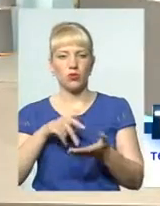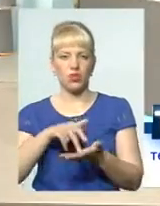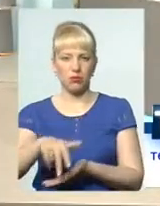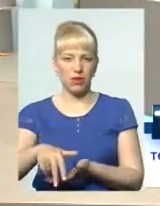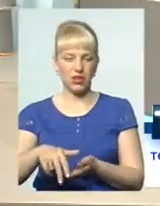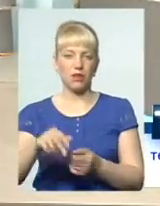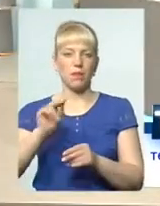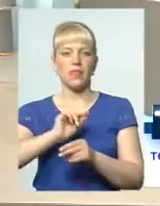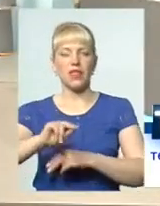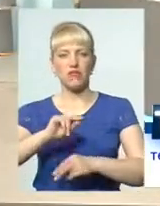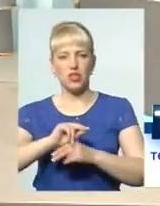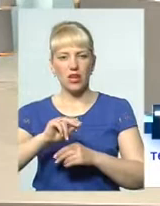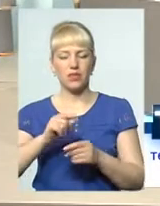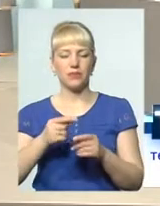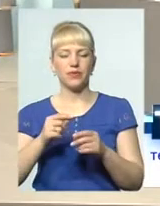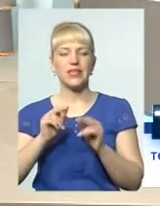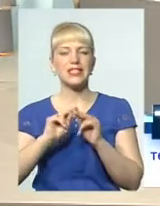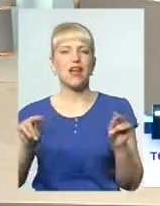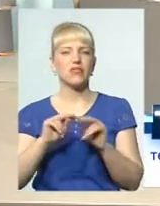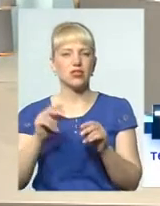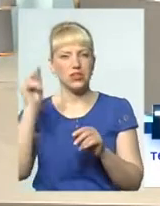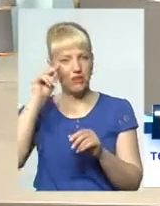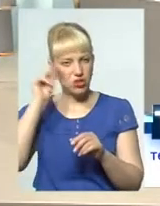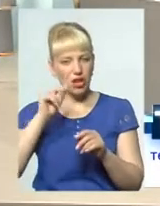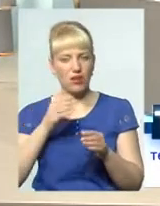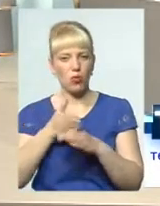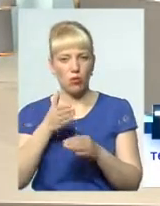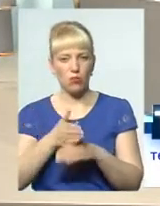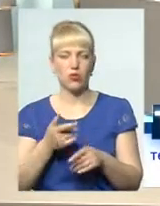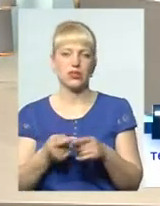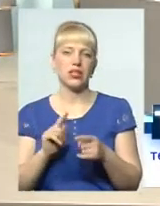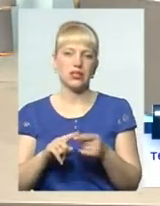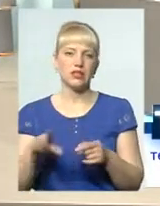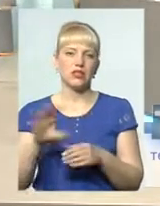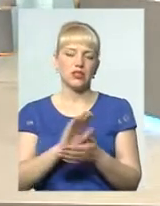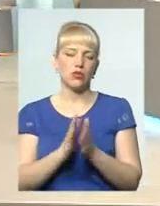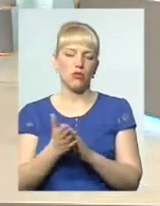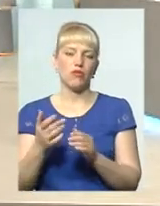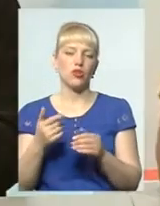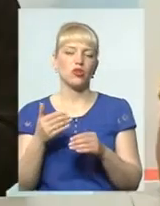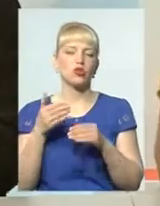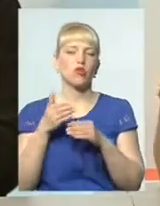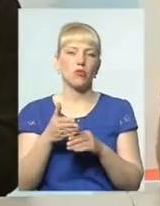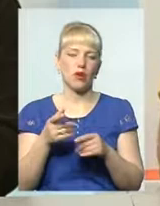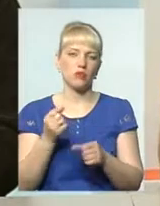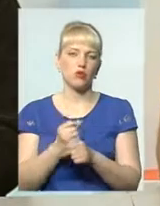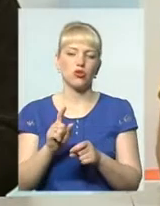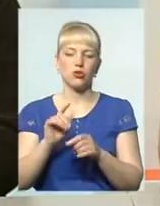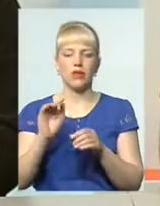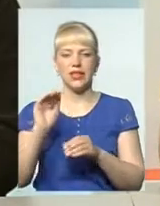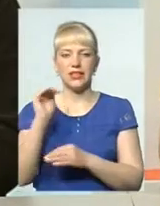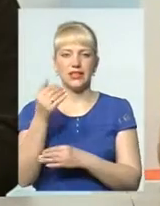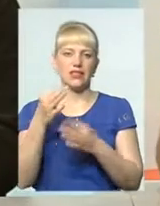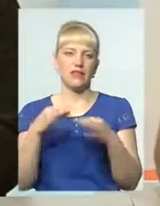з навчанням, допомогти, всі такі мінімальні умови ми допомагаємо зробити, щоб дитина вільнося почувала